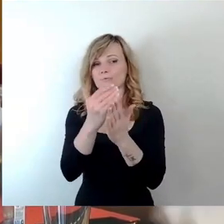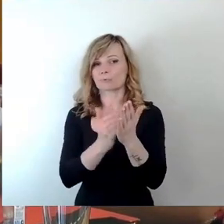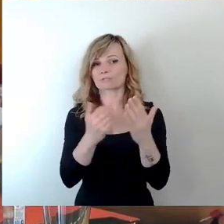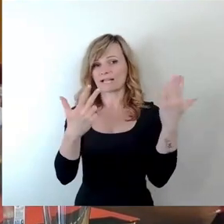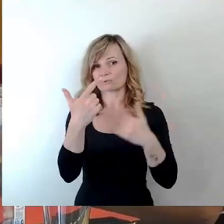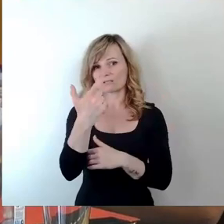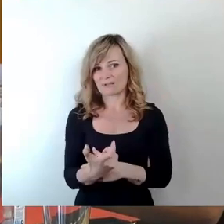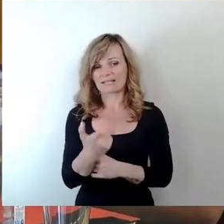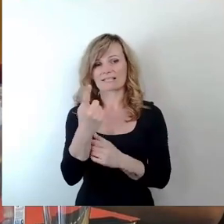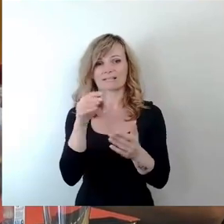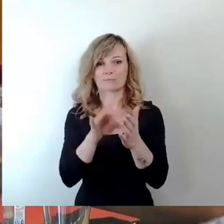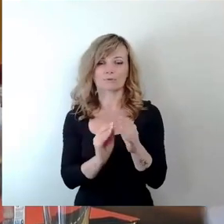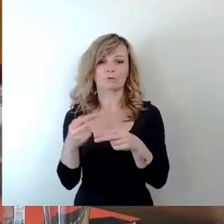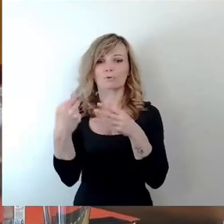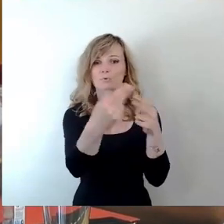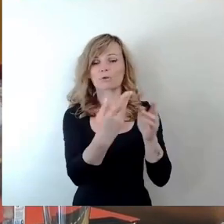Kulturausschuss zurücküberweisen.